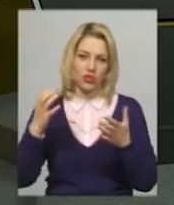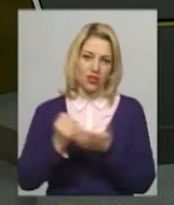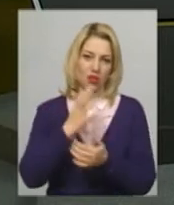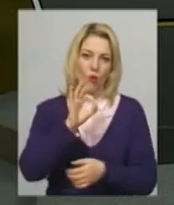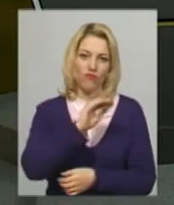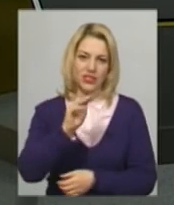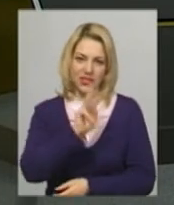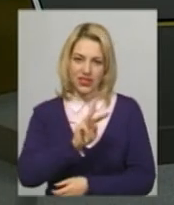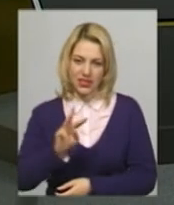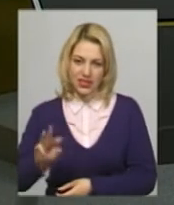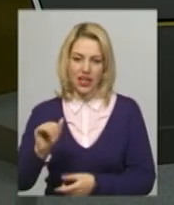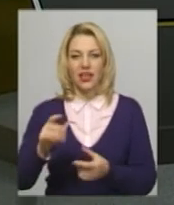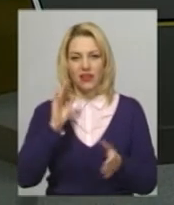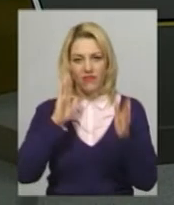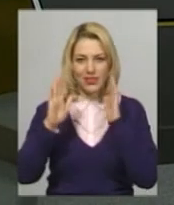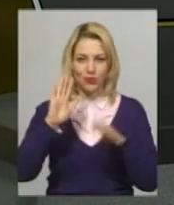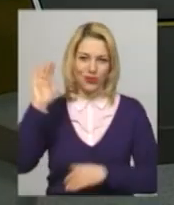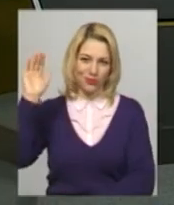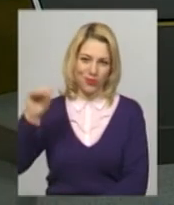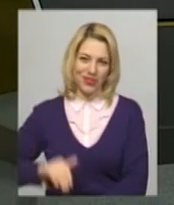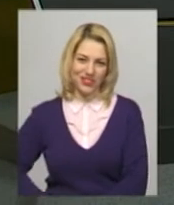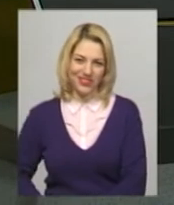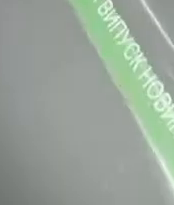офіційному сайті та на сторінці у Фейсбук. Побачимось!